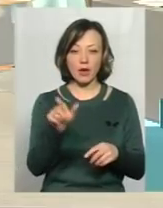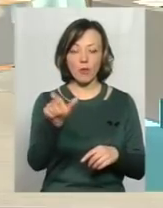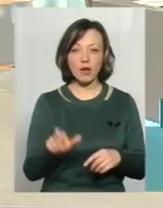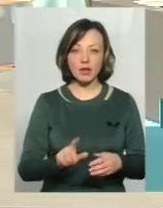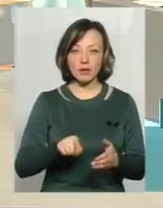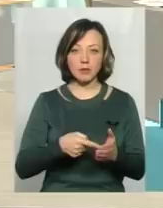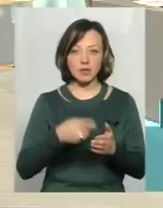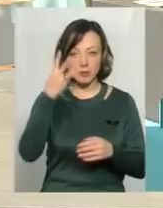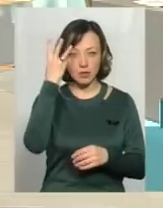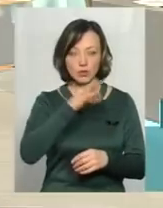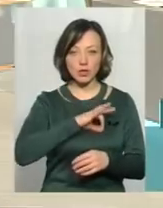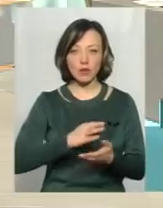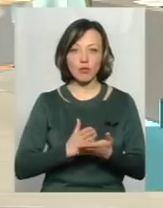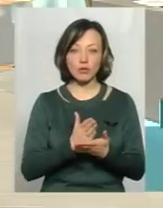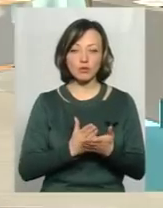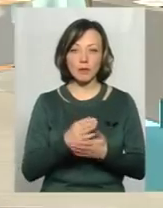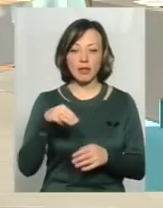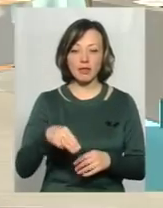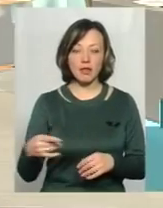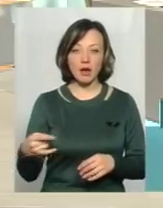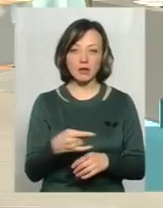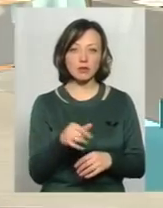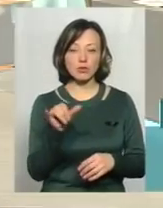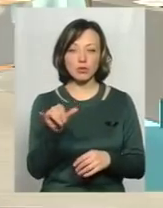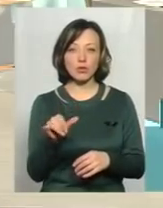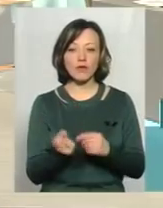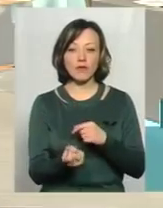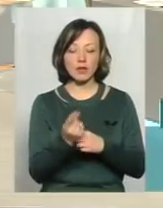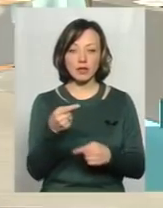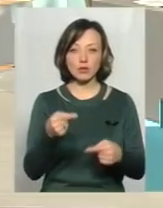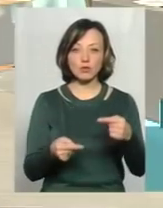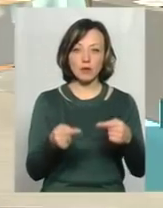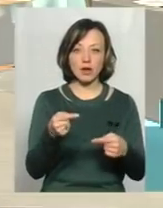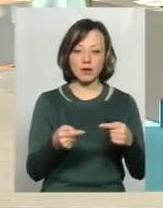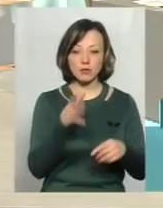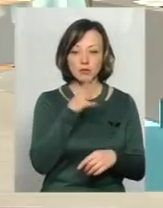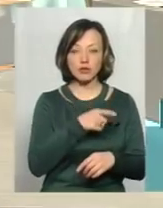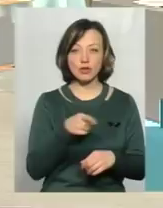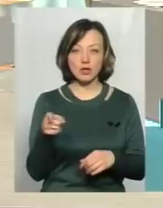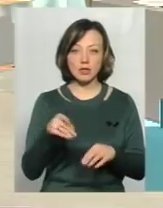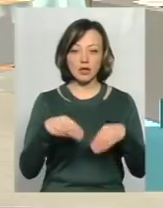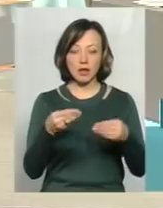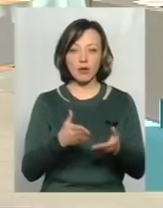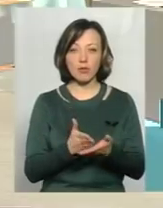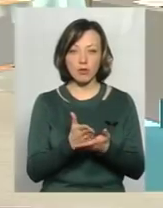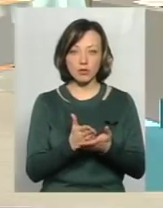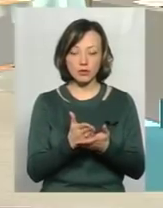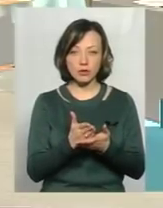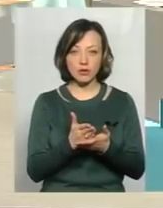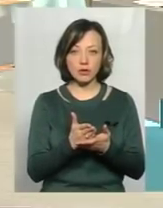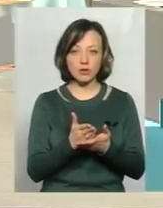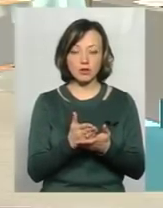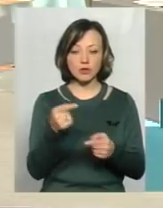міста Хмельницького скористався послугами таксі, в нього виникла суперечка, під час надання послуг йому виникла